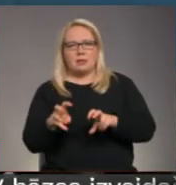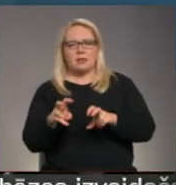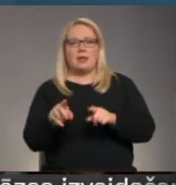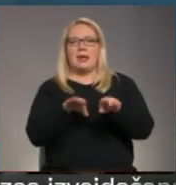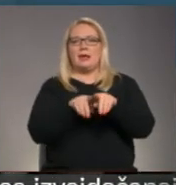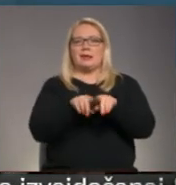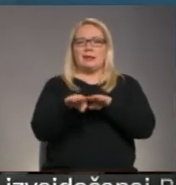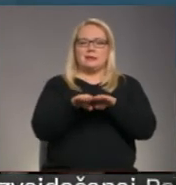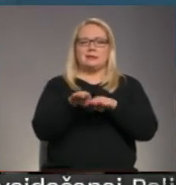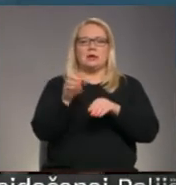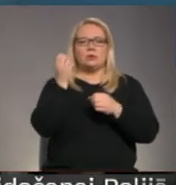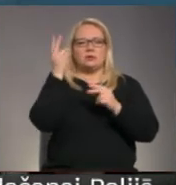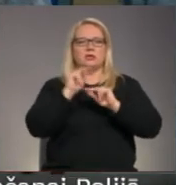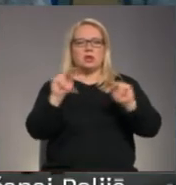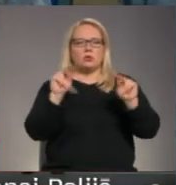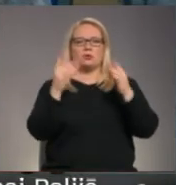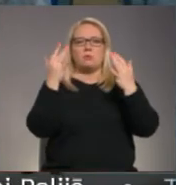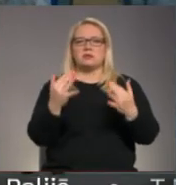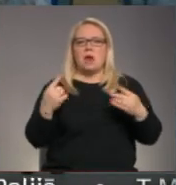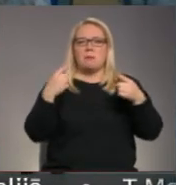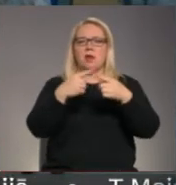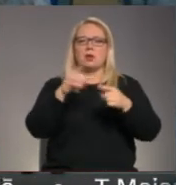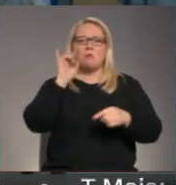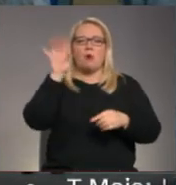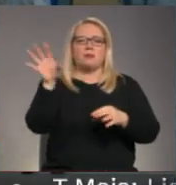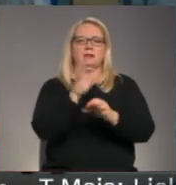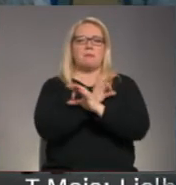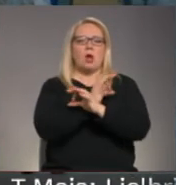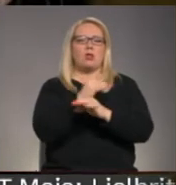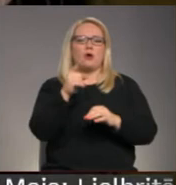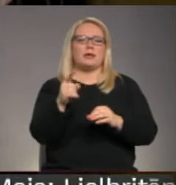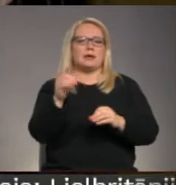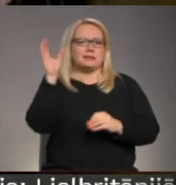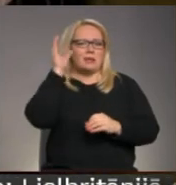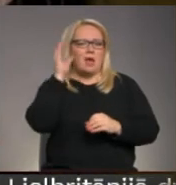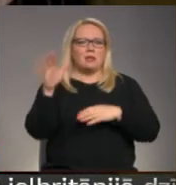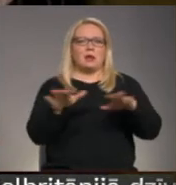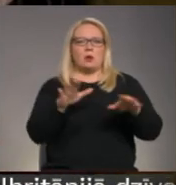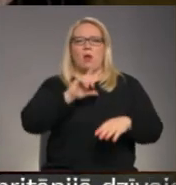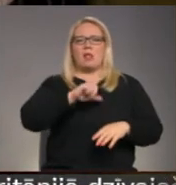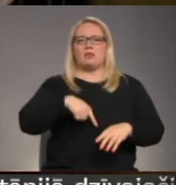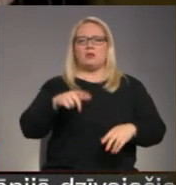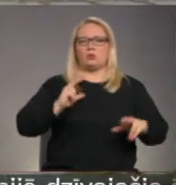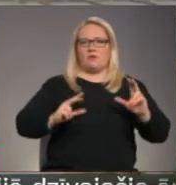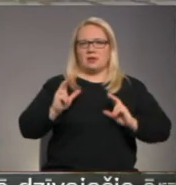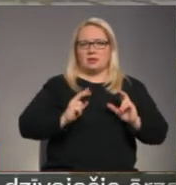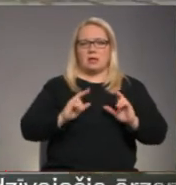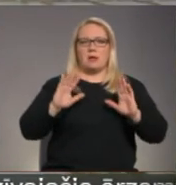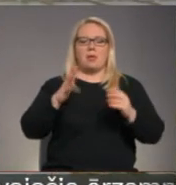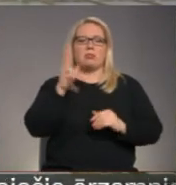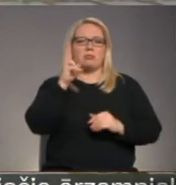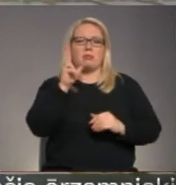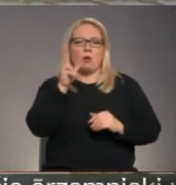Līdzīgus izglītojošos pasākumus ar mērķi popularizēt biologijas zinātni rīko arī Latvijas universitāte. Taču